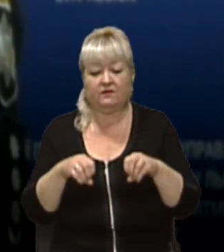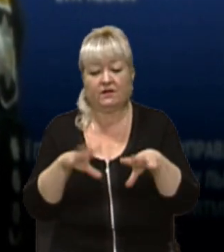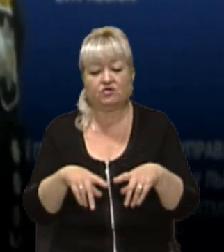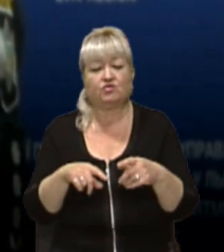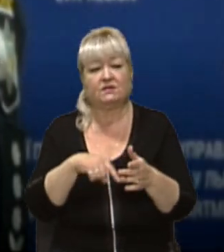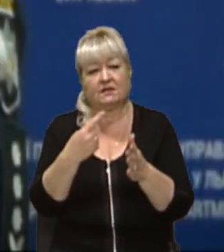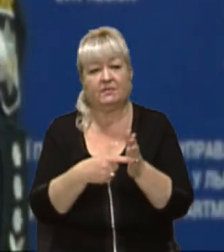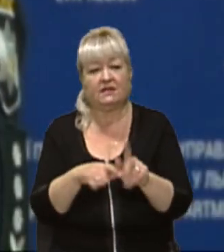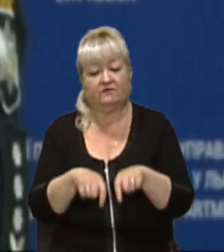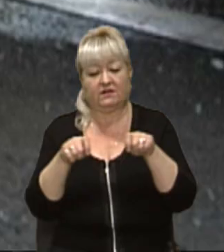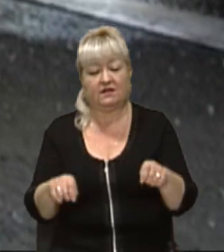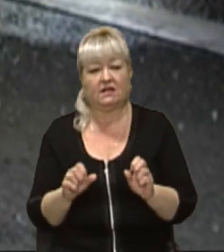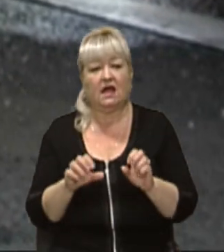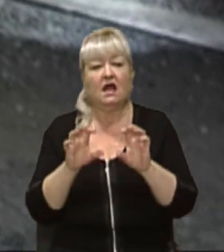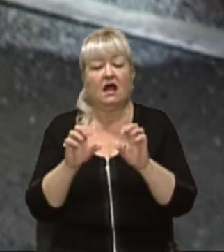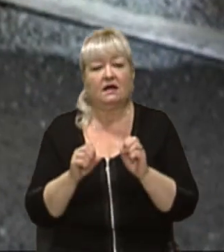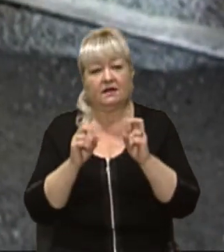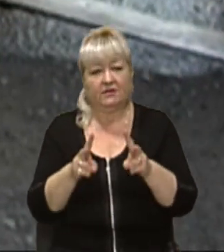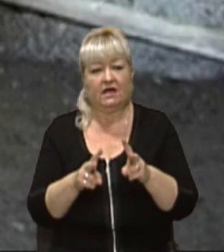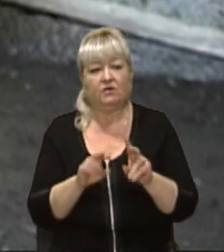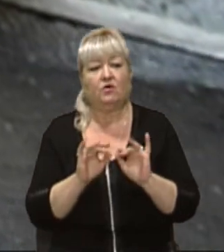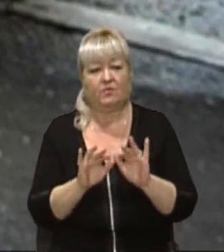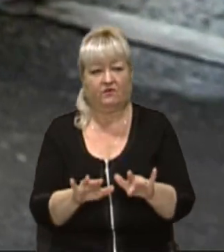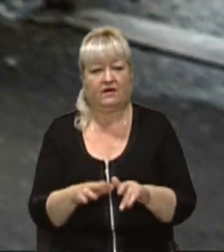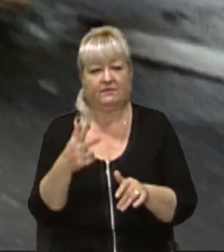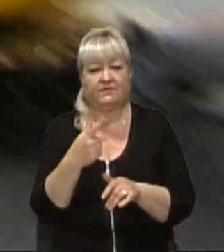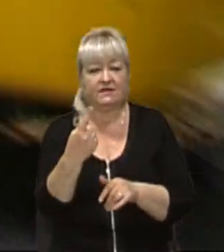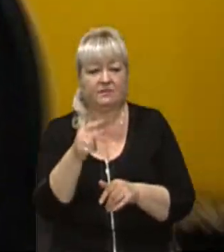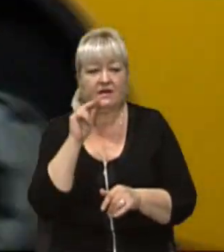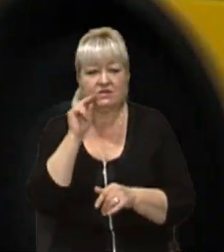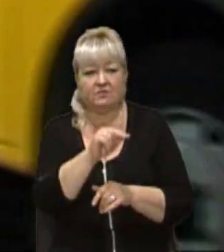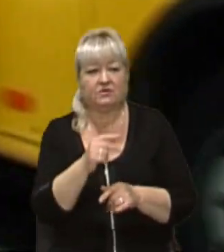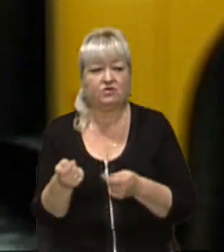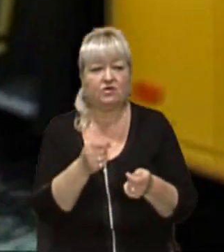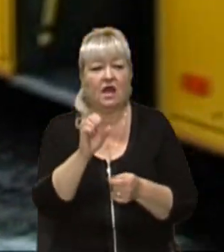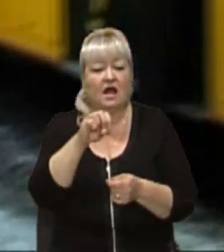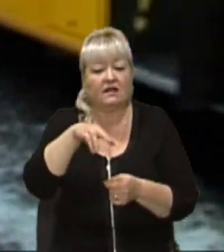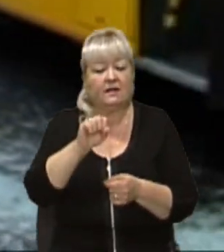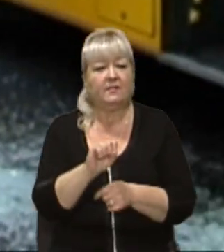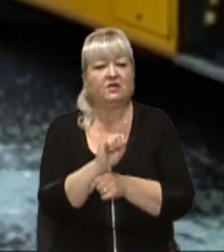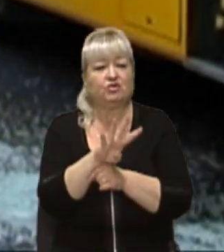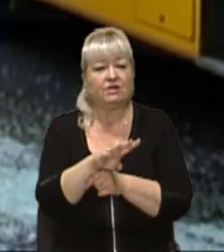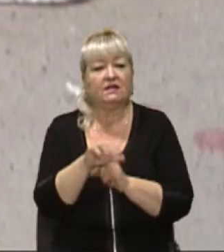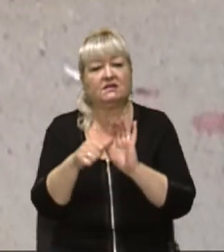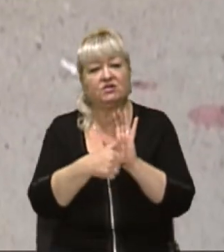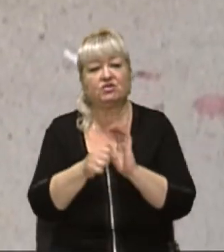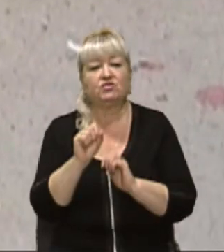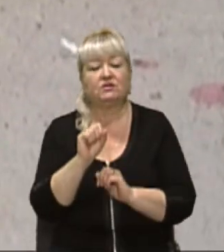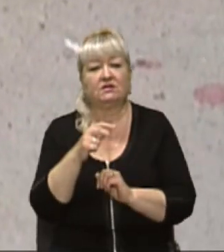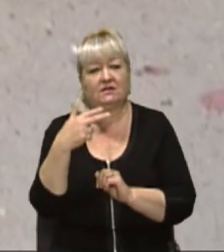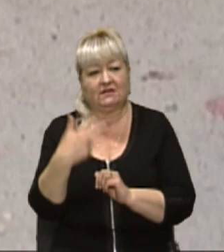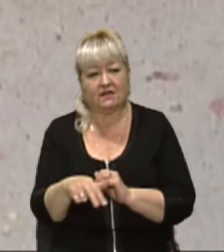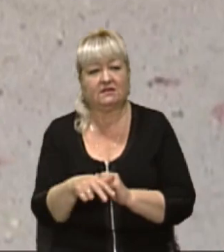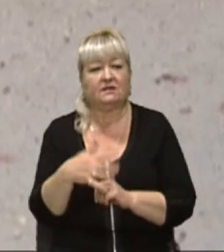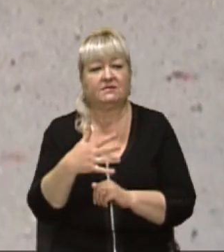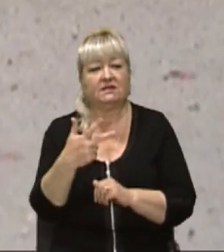про відкриття кримінального провадження. 31 маршрут обслуговує перевізник АТП 14630, а 53